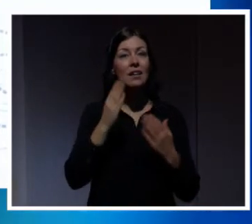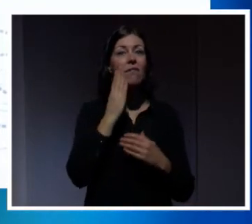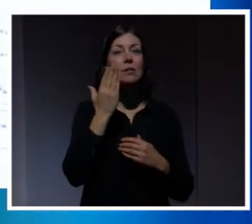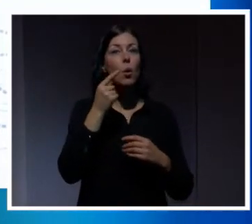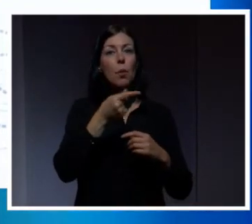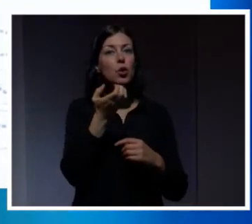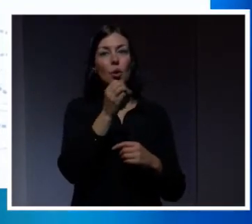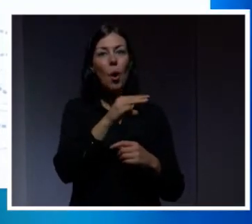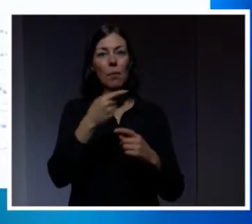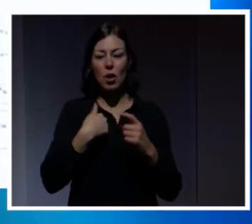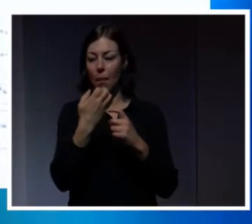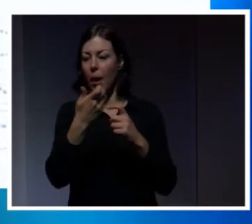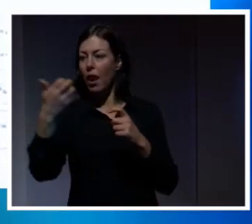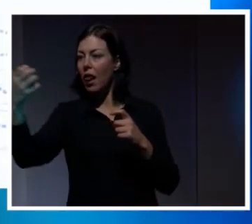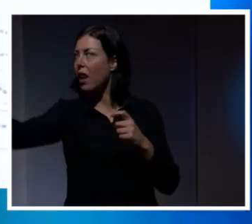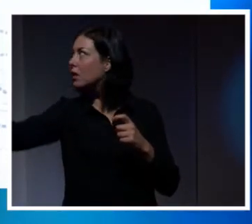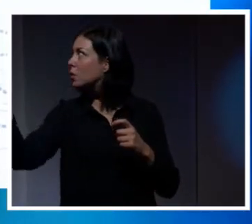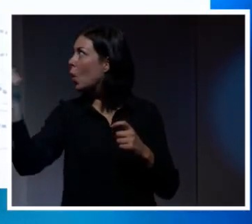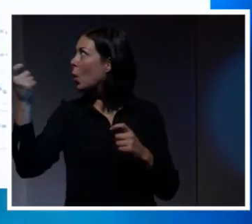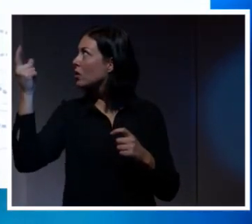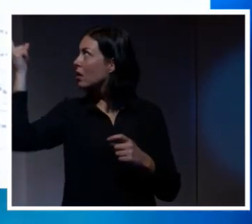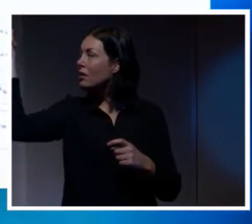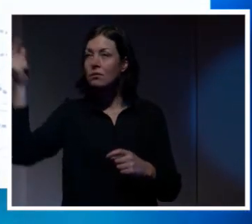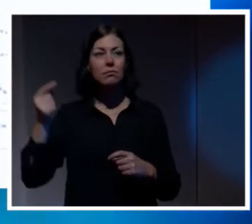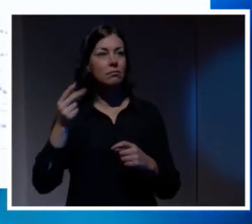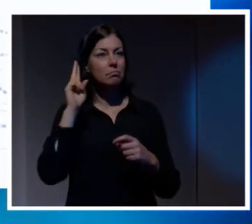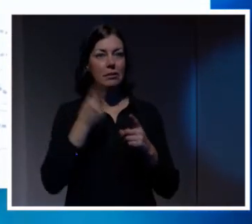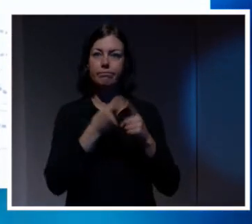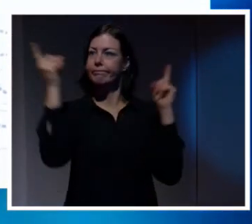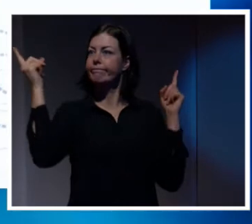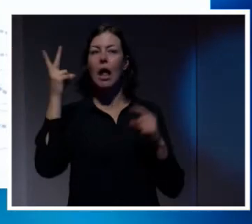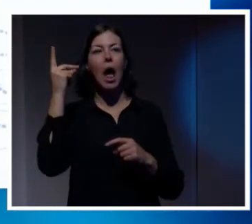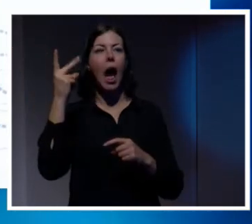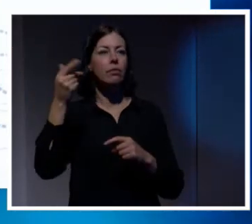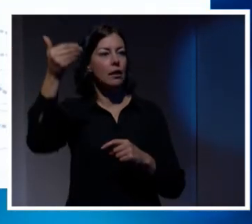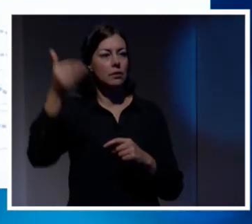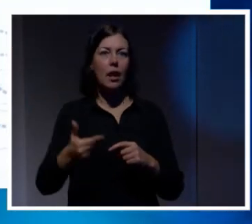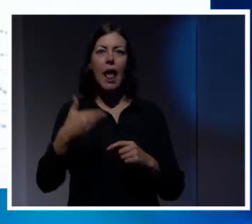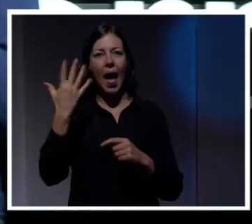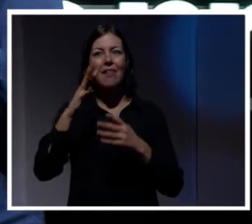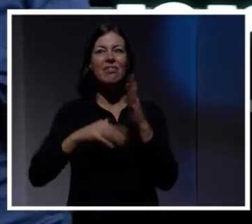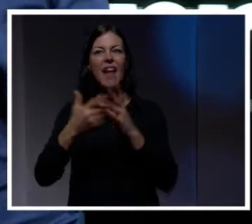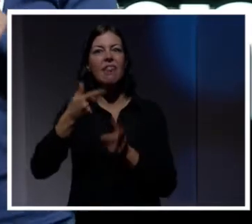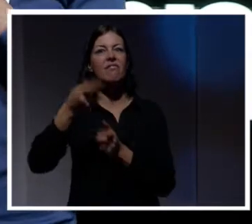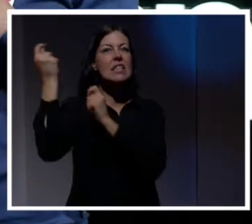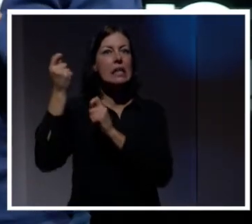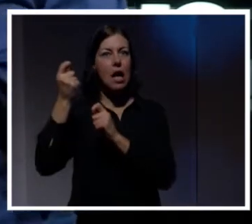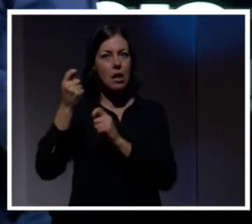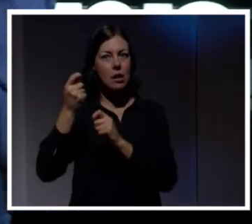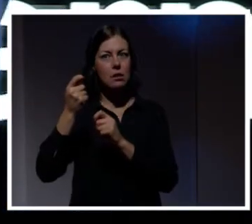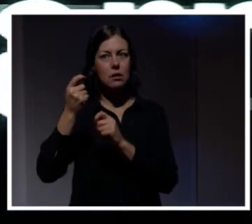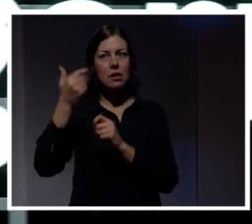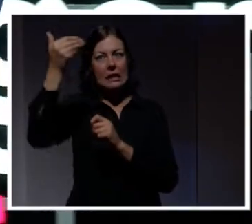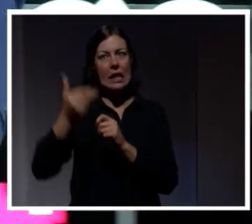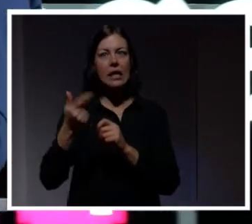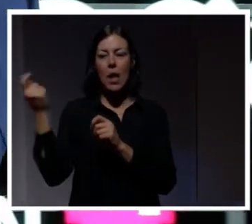.com.loginpbkdf2.info. En helt annan sajt. En nätfiskesajt. En sajt som någon